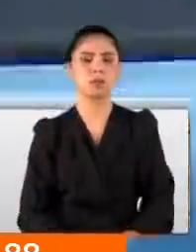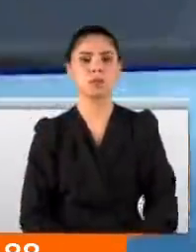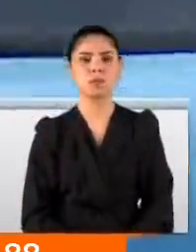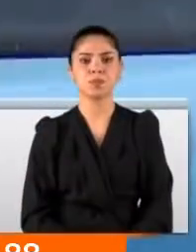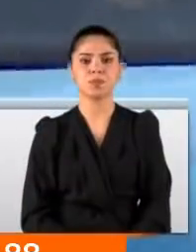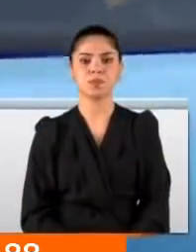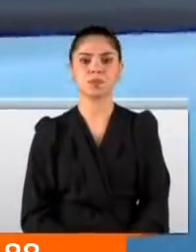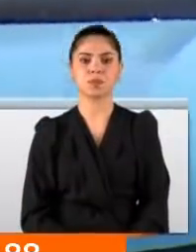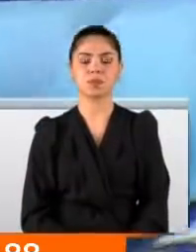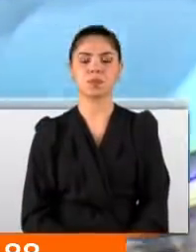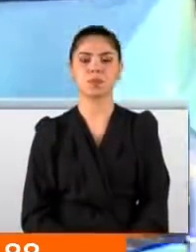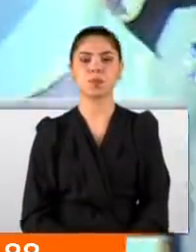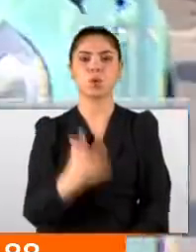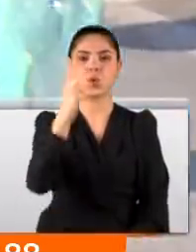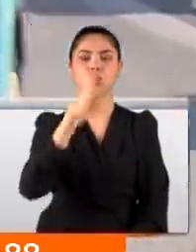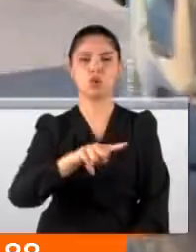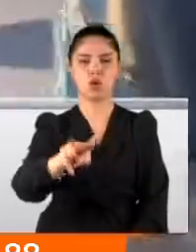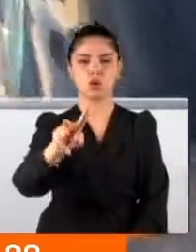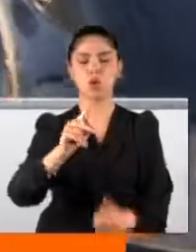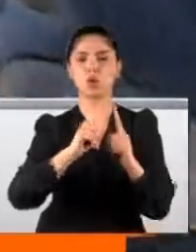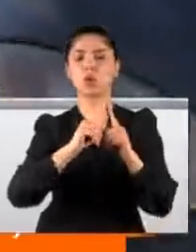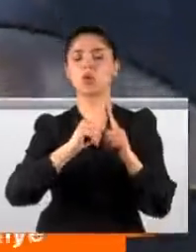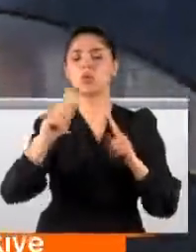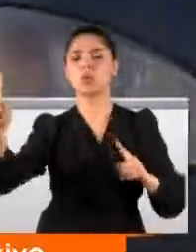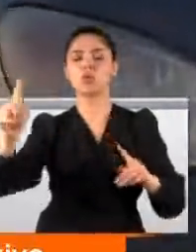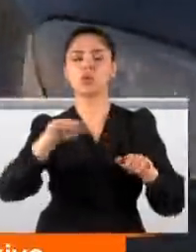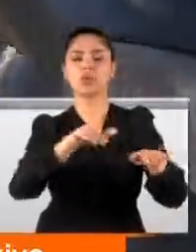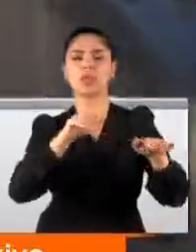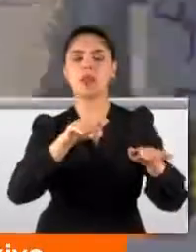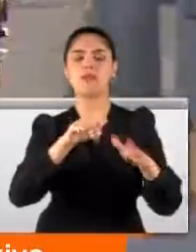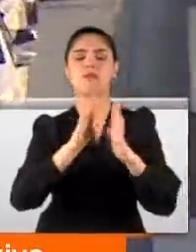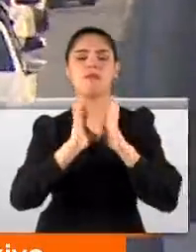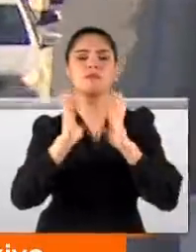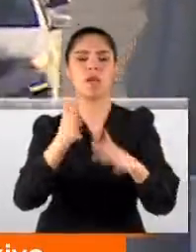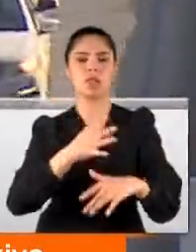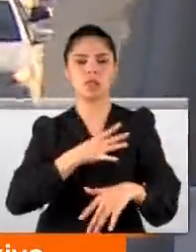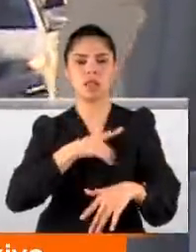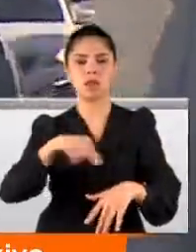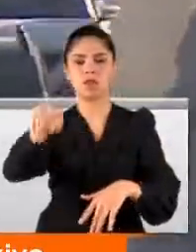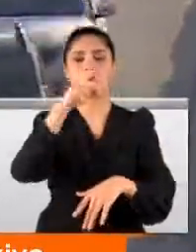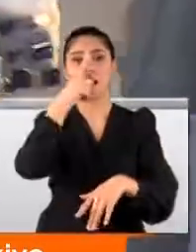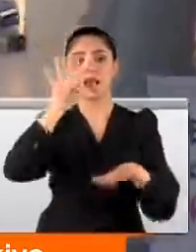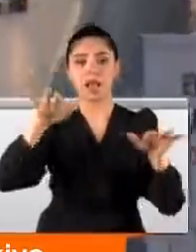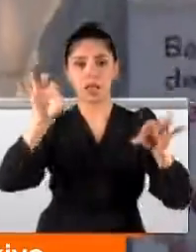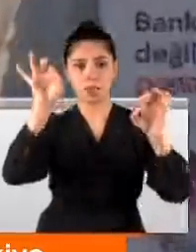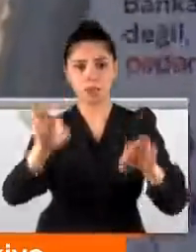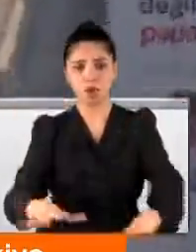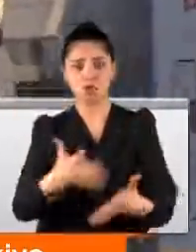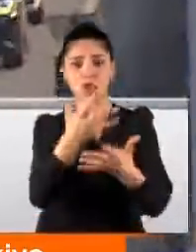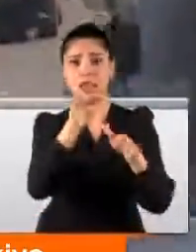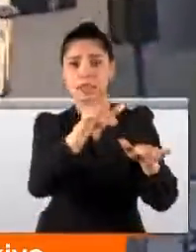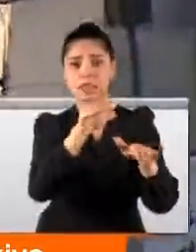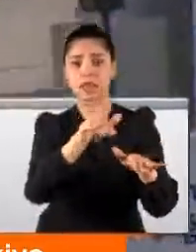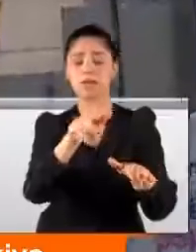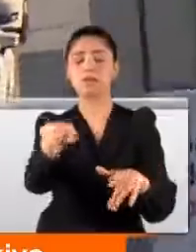Üst şeritlik yolda oluşan uzun araç kuyruğunun ucu bucağı gözükmedi. Öyle ki Kartal'dan başlayan yoğunluk